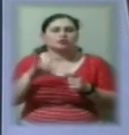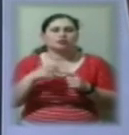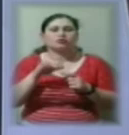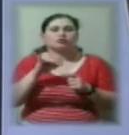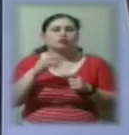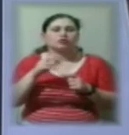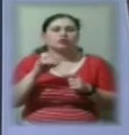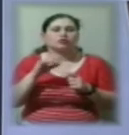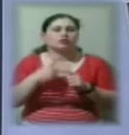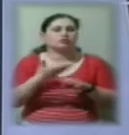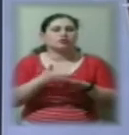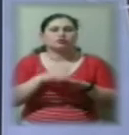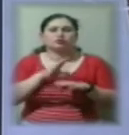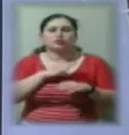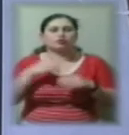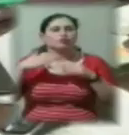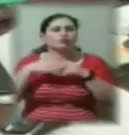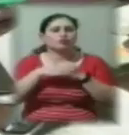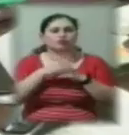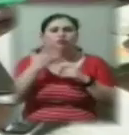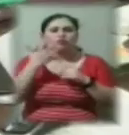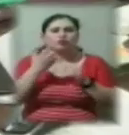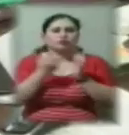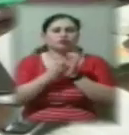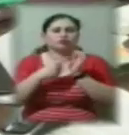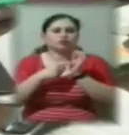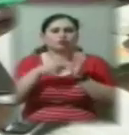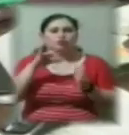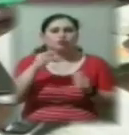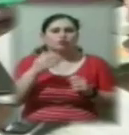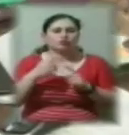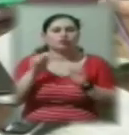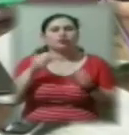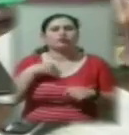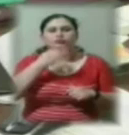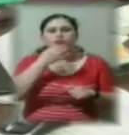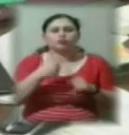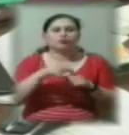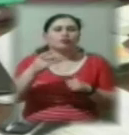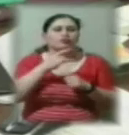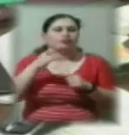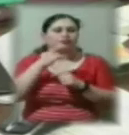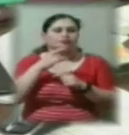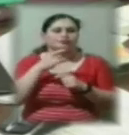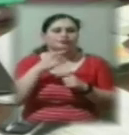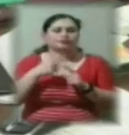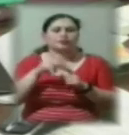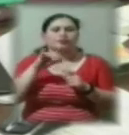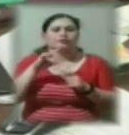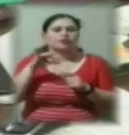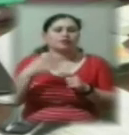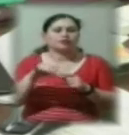була ніч з 5 на 6 лютого. Я можу сказати, що районам, південні наші райони, вони менше